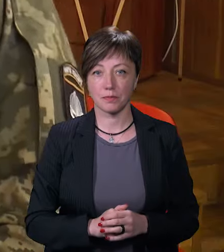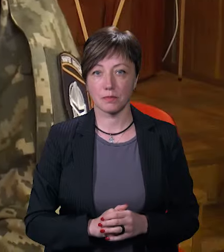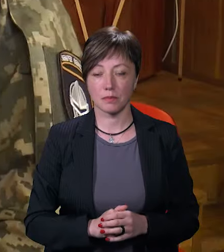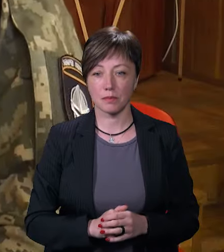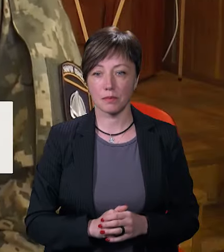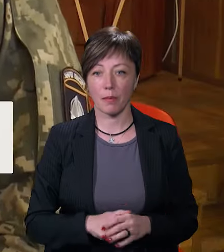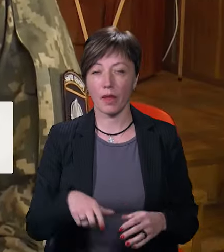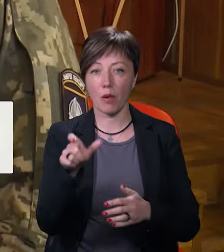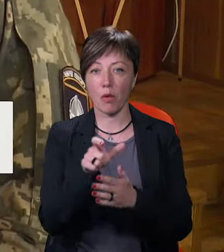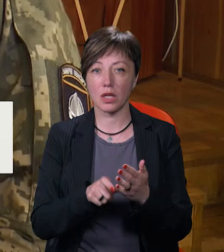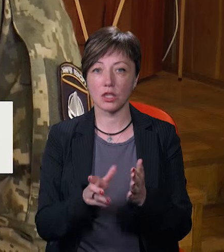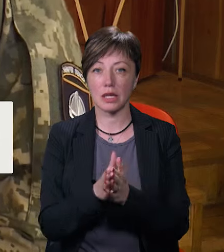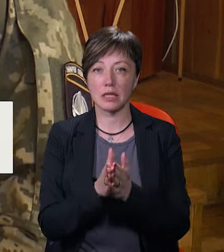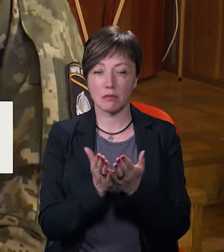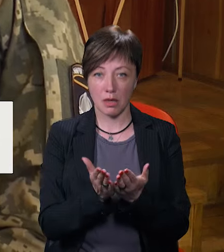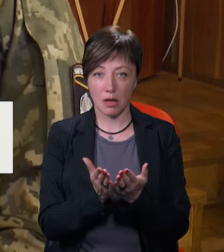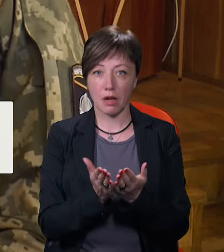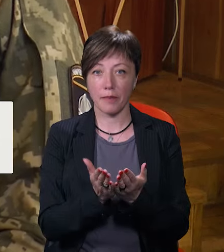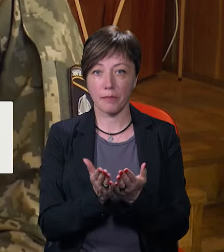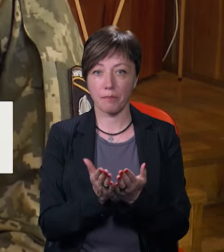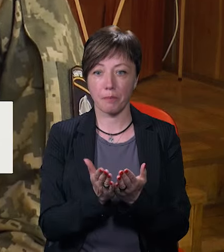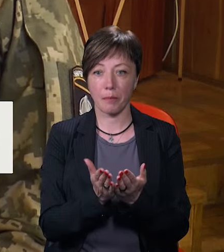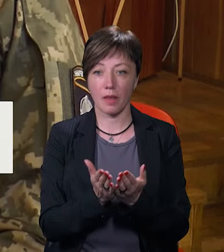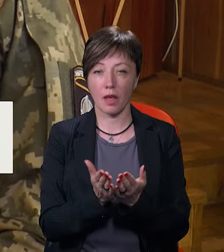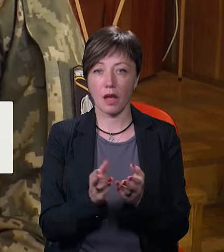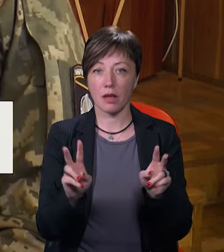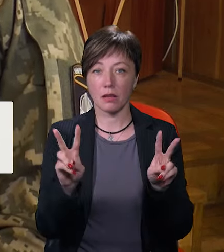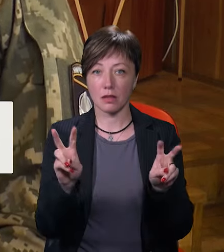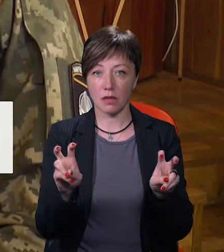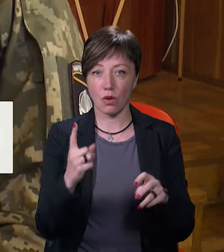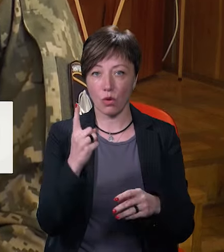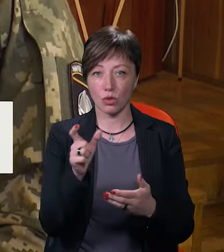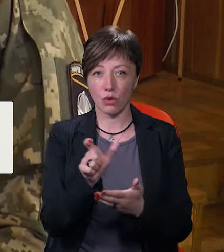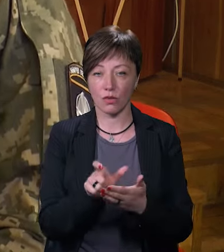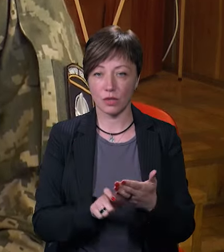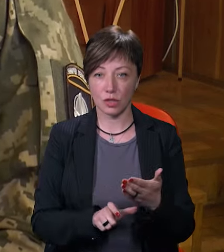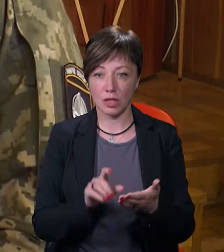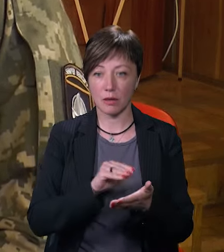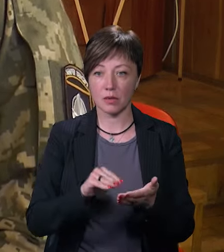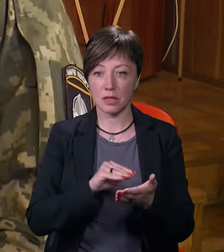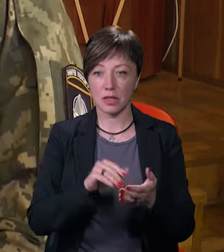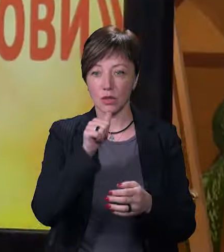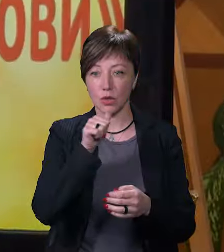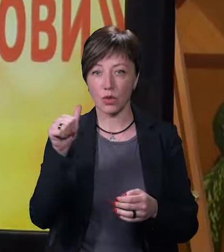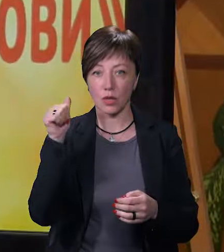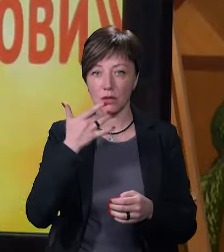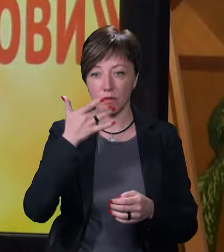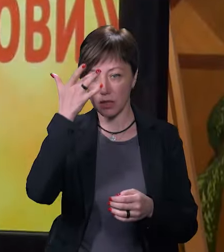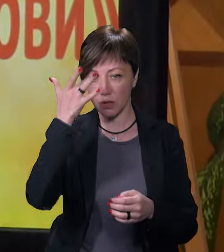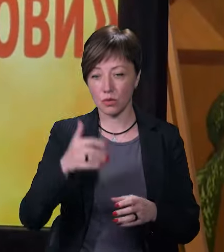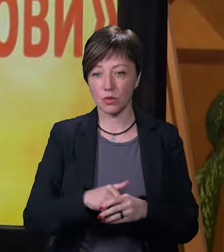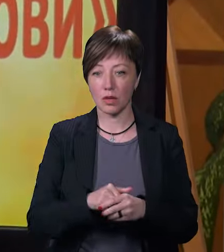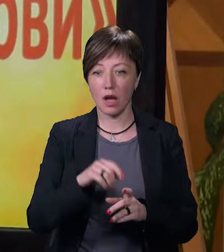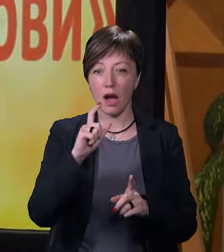Поетична збірка носить назву одного з віршів, який написався торік влітку –